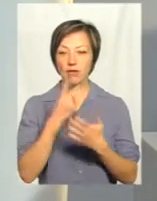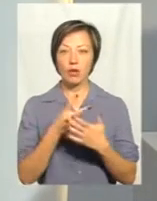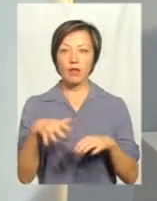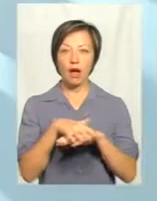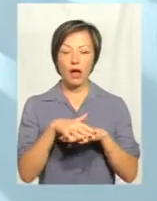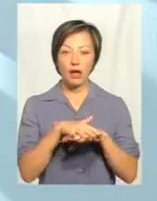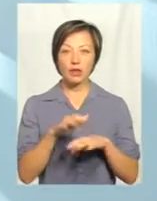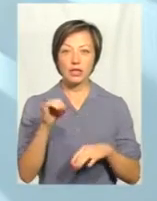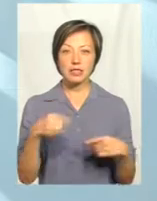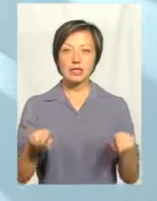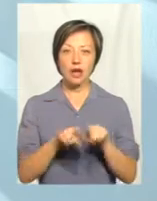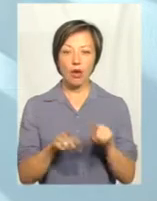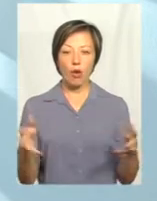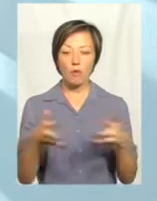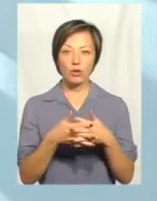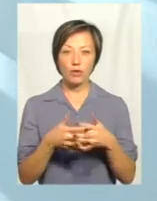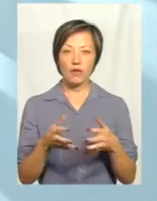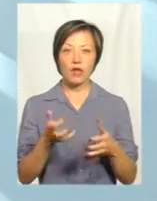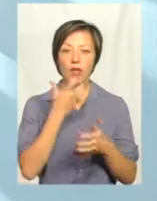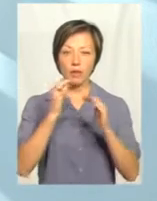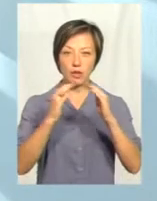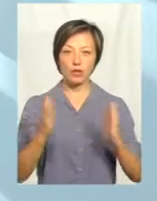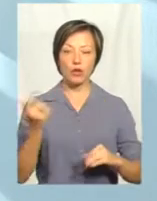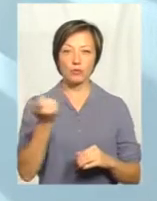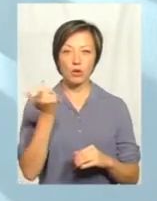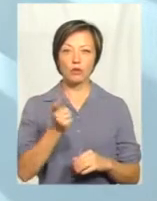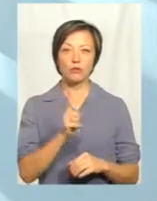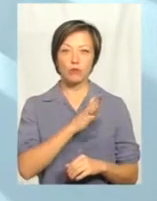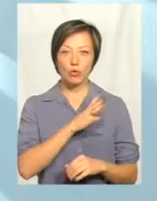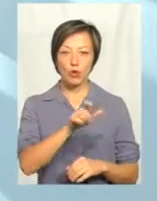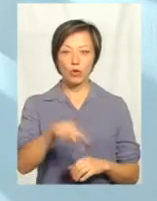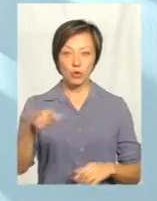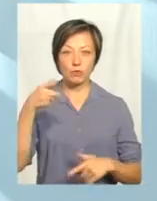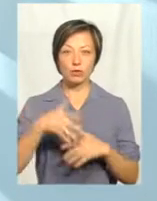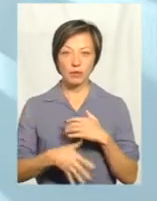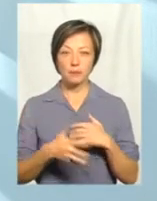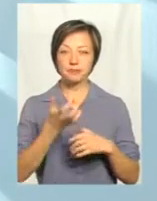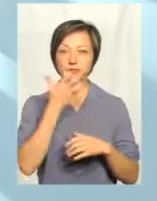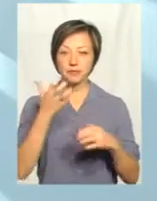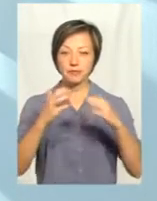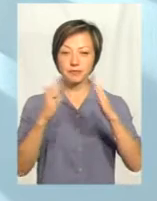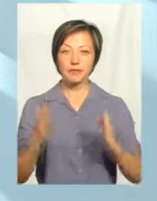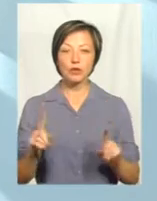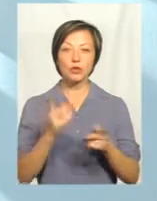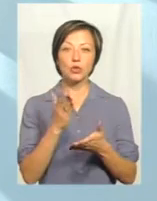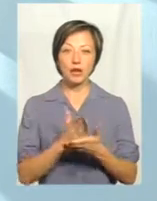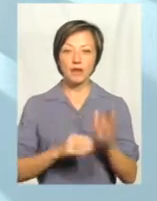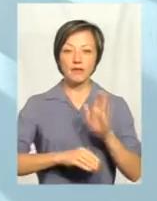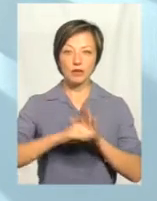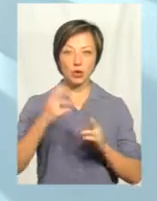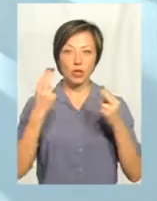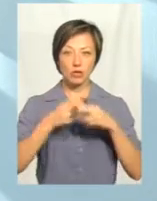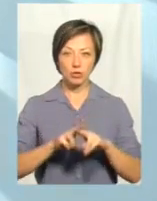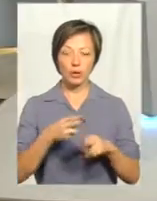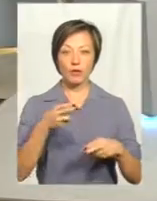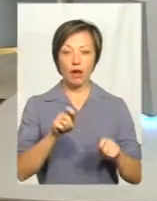із таких комбінованих тепличних господарств. Тобто, щоб було глядачам зрозуміло, то теплиці – це те, що є високотехнологічні, де